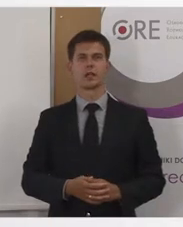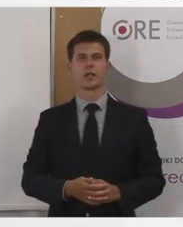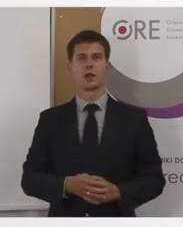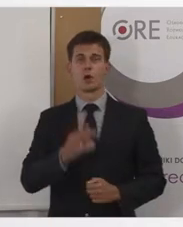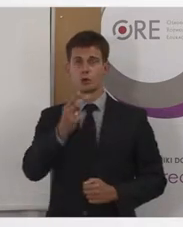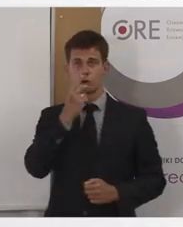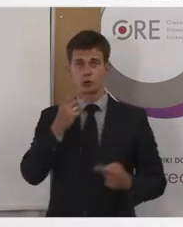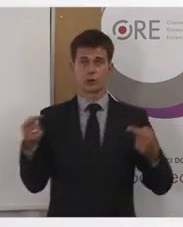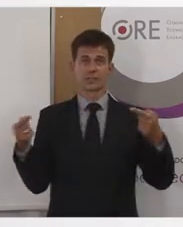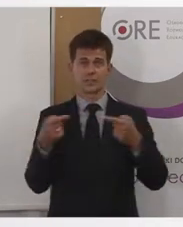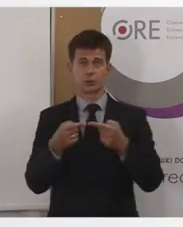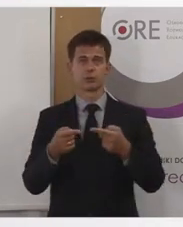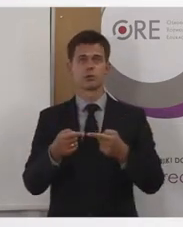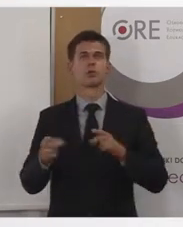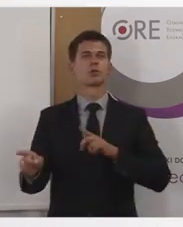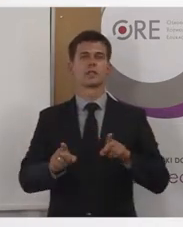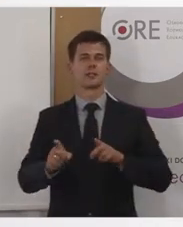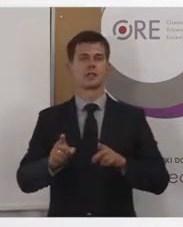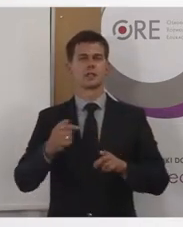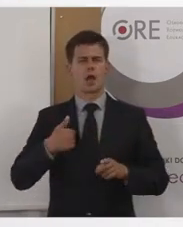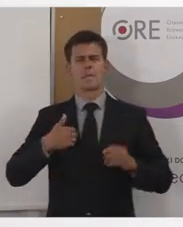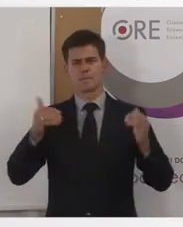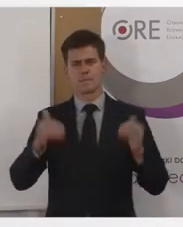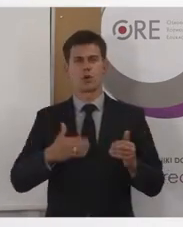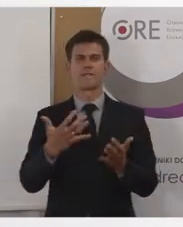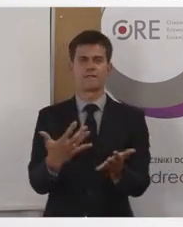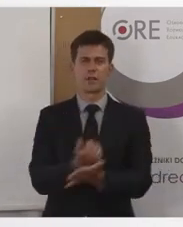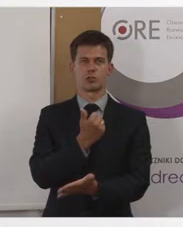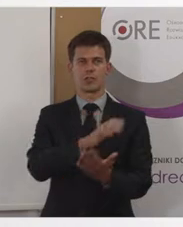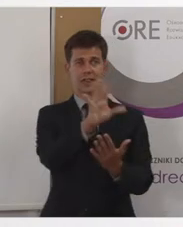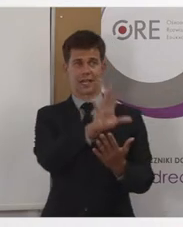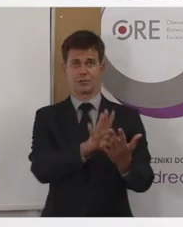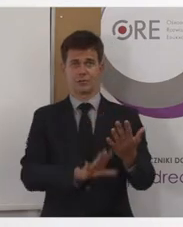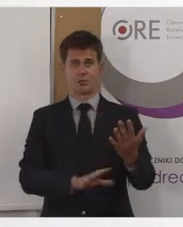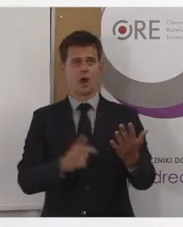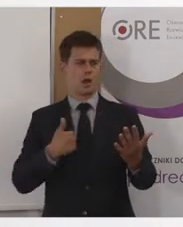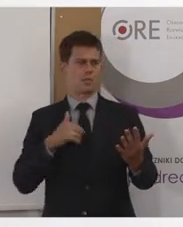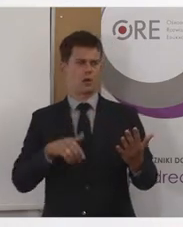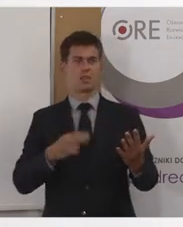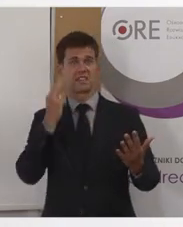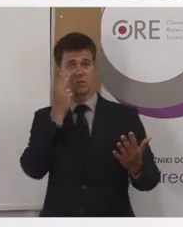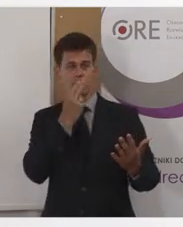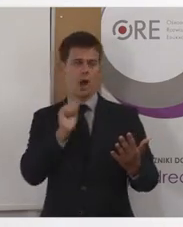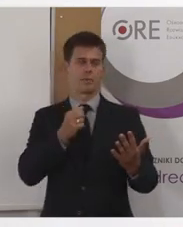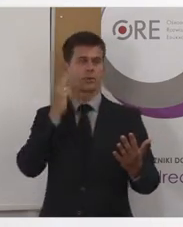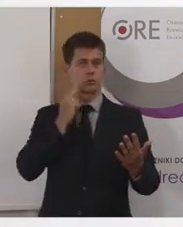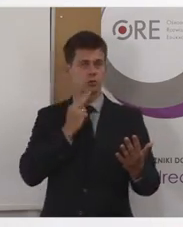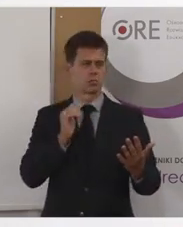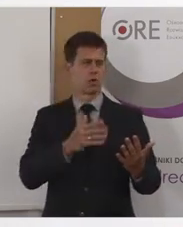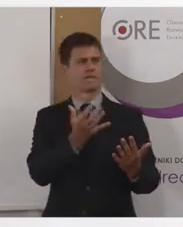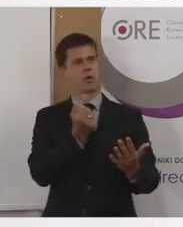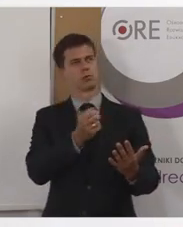dostępność informacji to jest możliwość korzystania z treści przez jak najszerszą liczbę osób w jak najszerszym